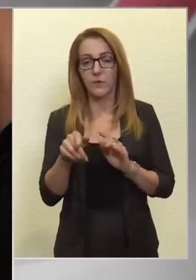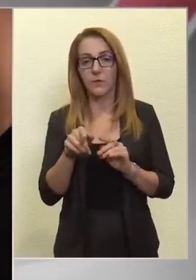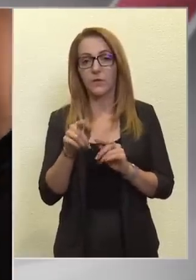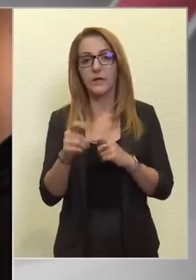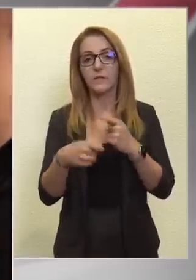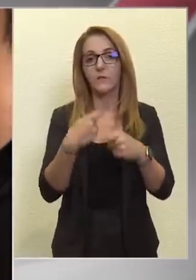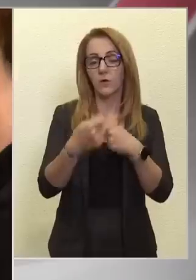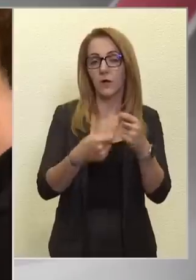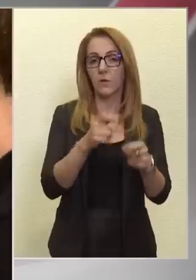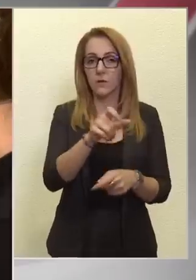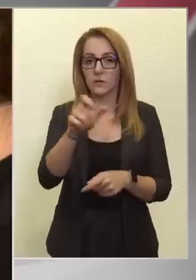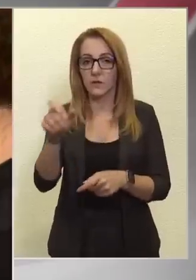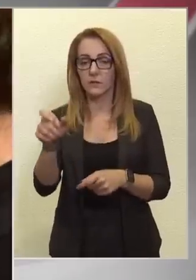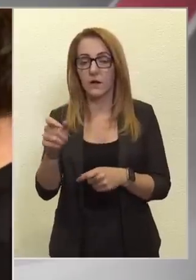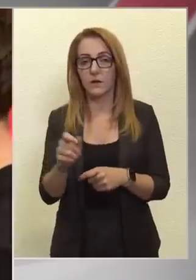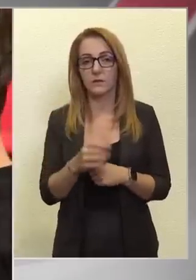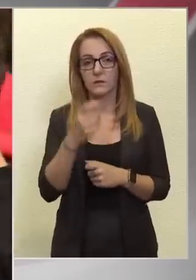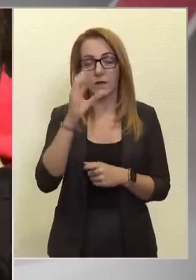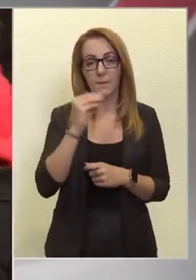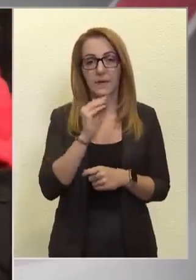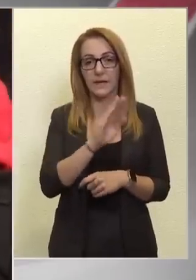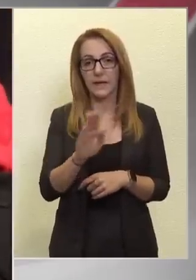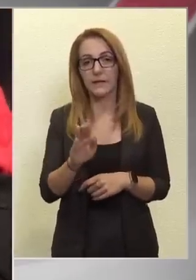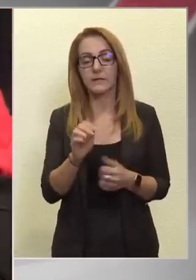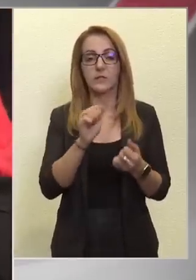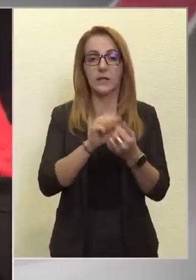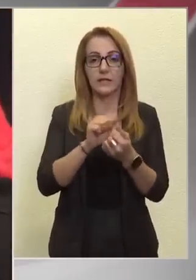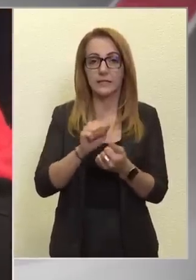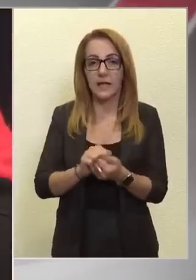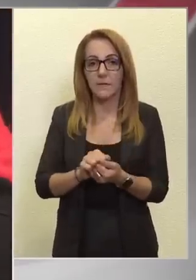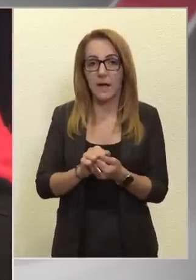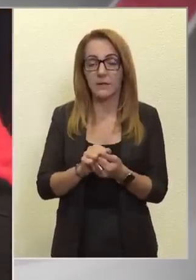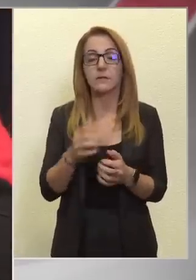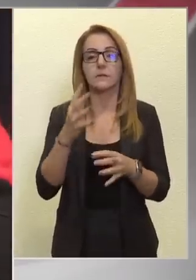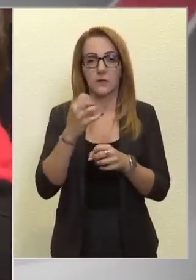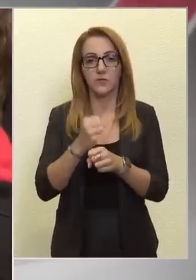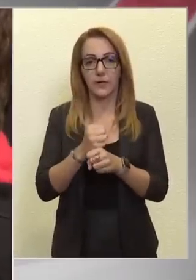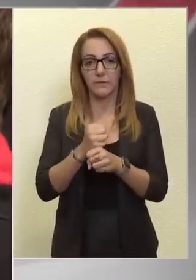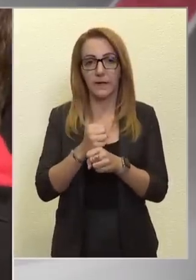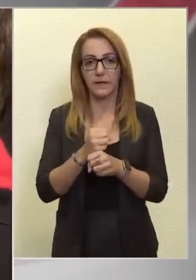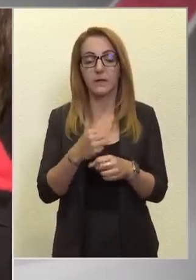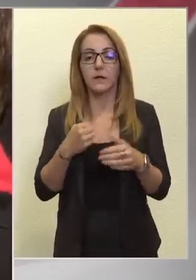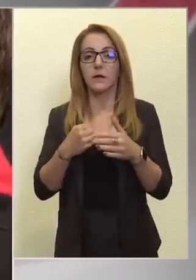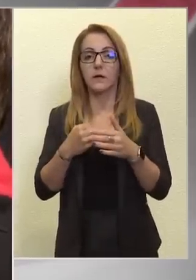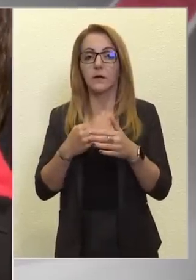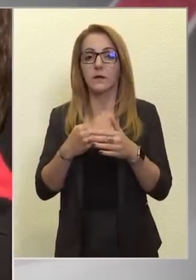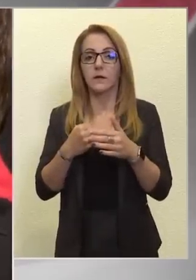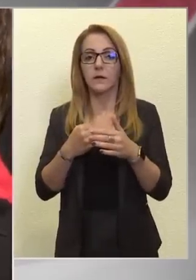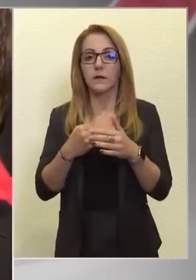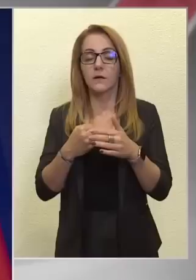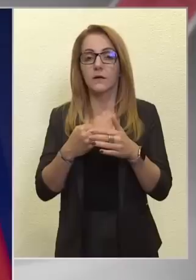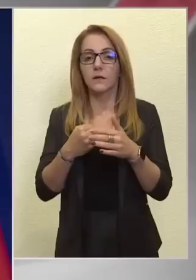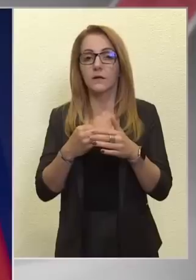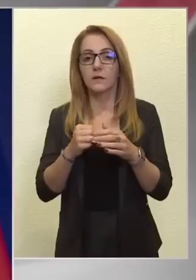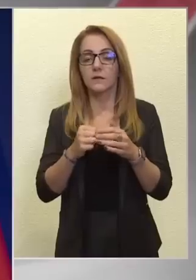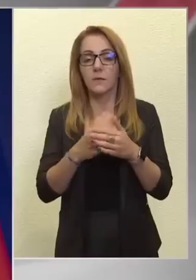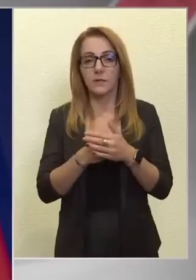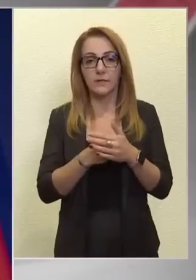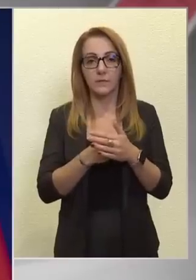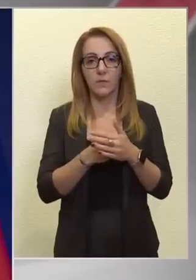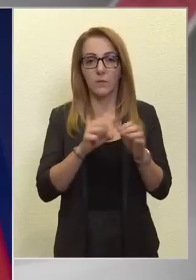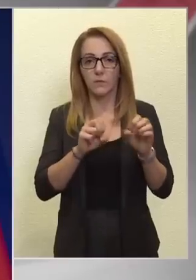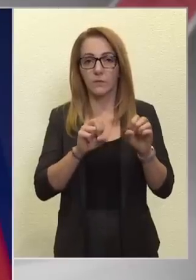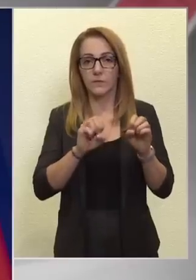foglalkoztatott embereket, illetve ennek számát tartsák meg, ne maximum, tehát 19, bocsánat,